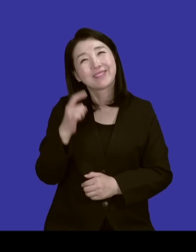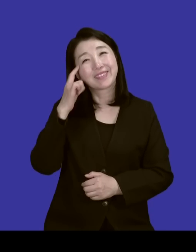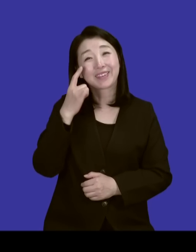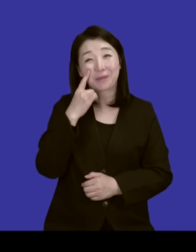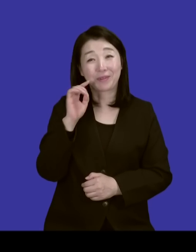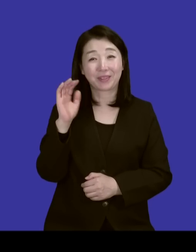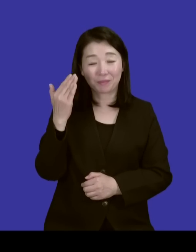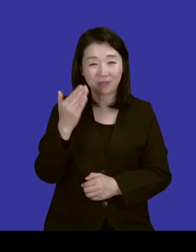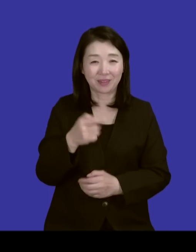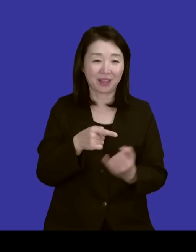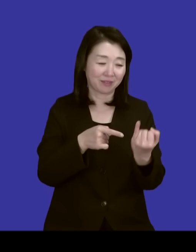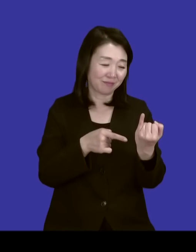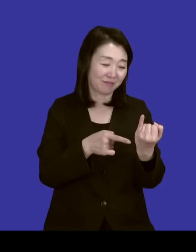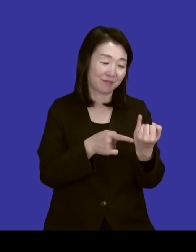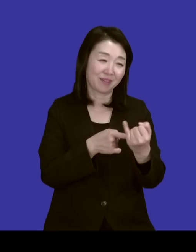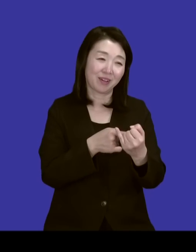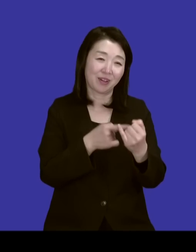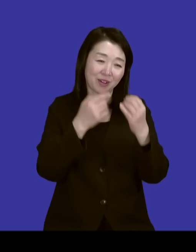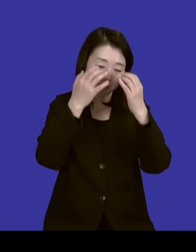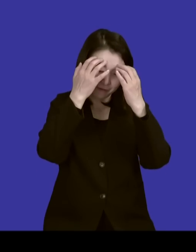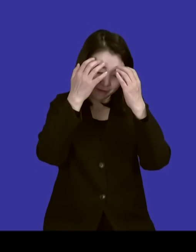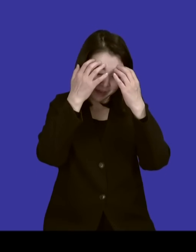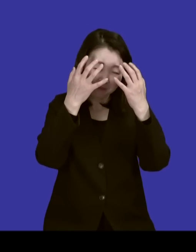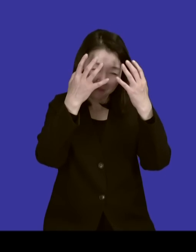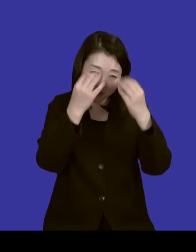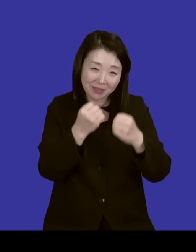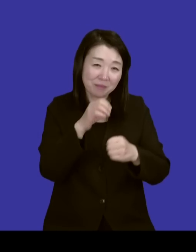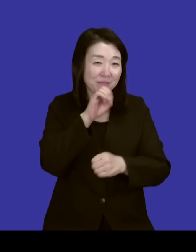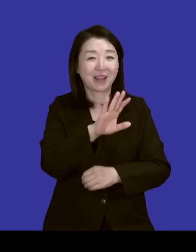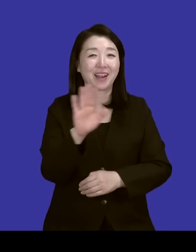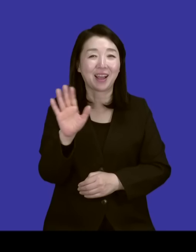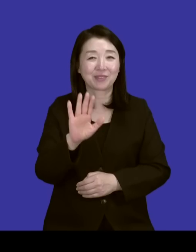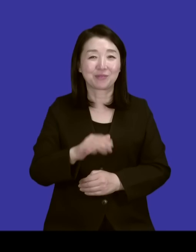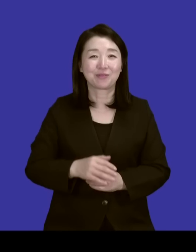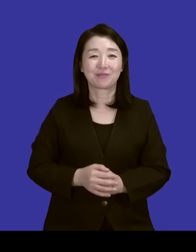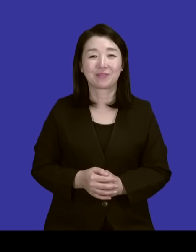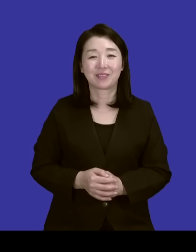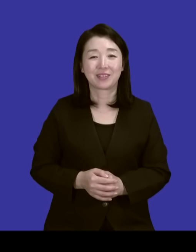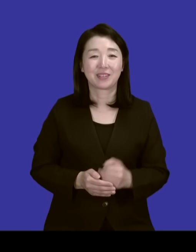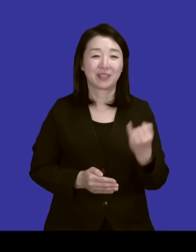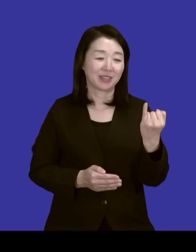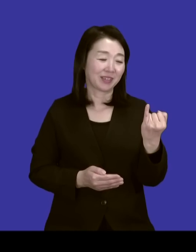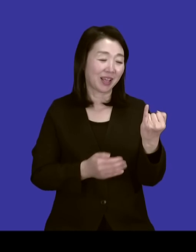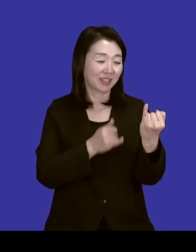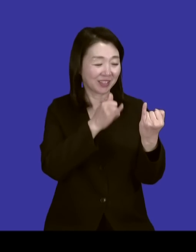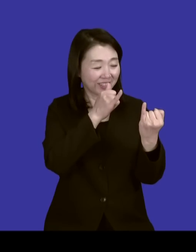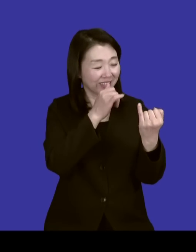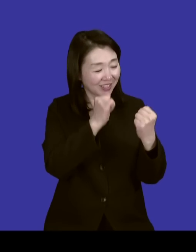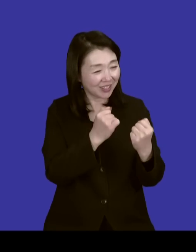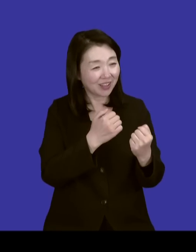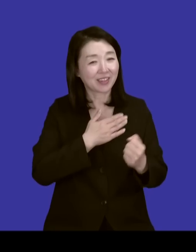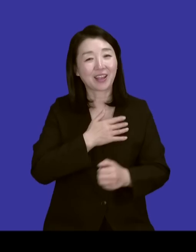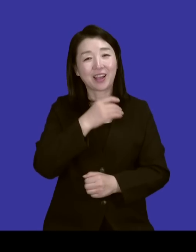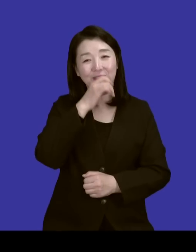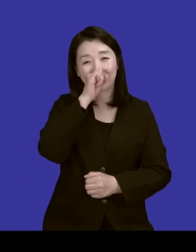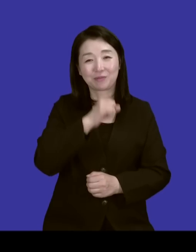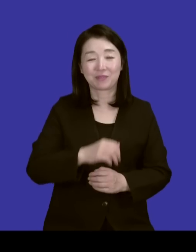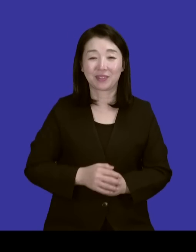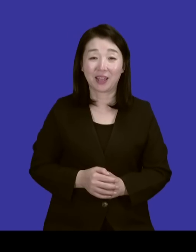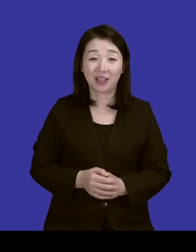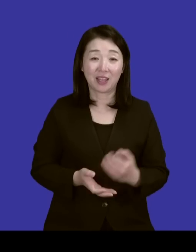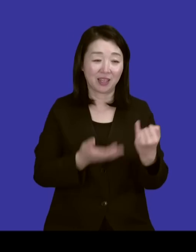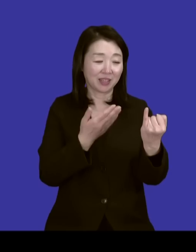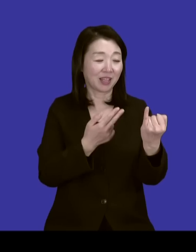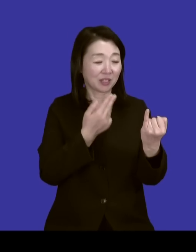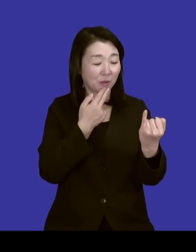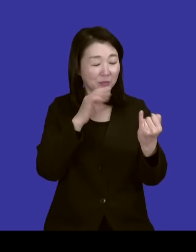당신이 고생을 많이 했다라는 그런 얘기보다는 당신이 있어서 내가 너무 좋은 것 같습니다. 그리고 당신이